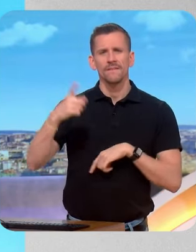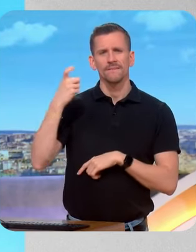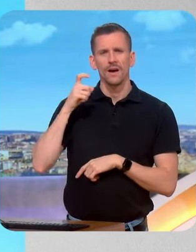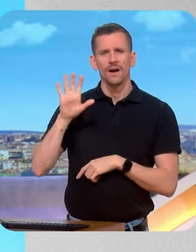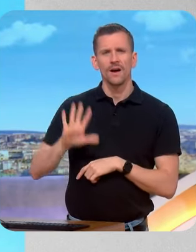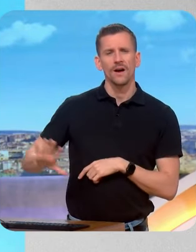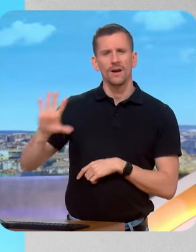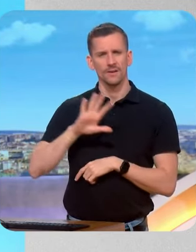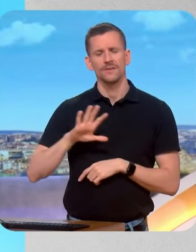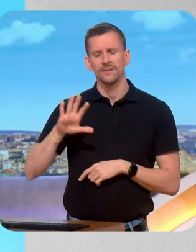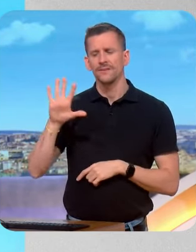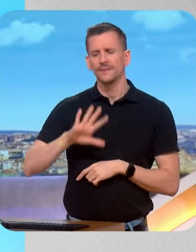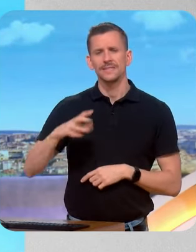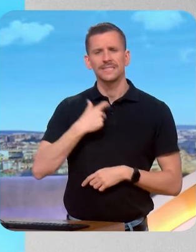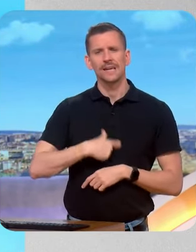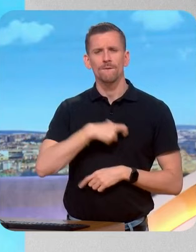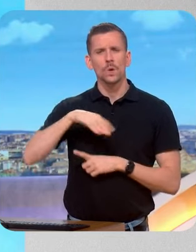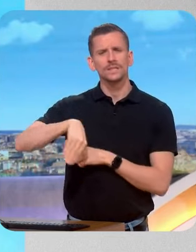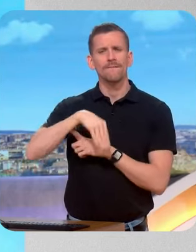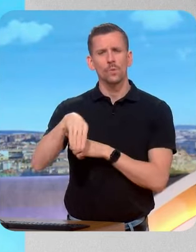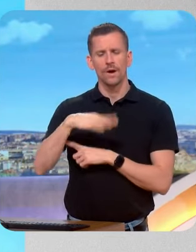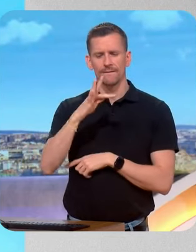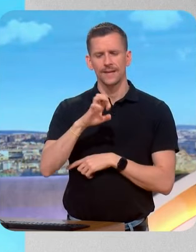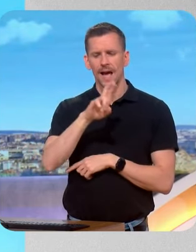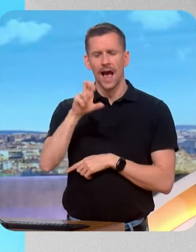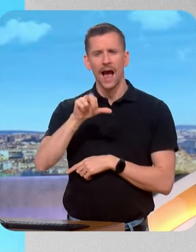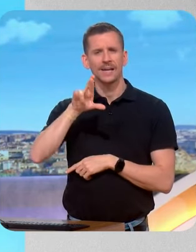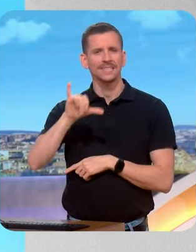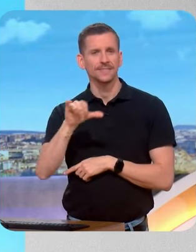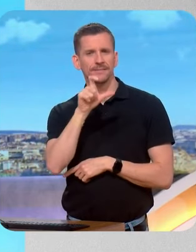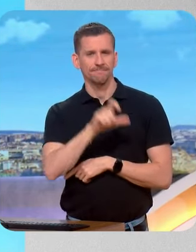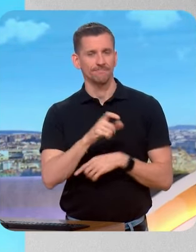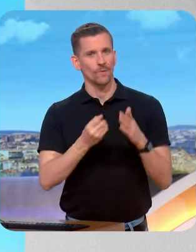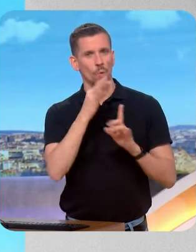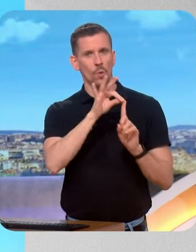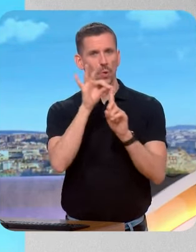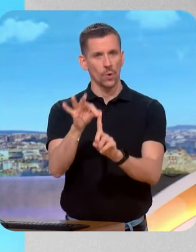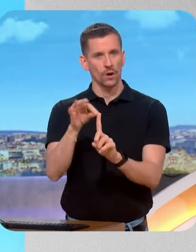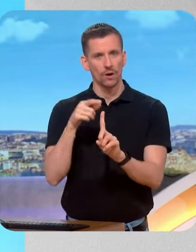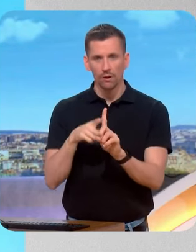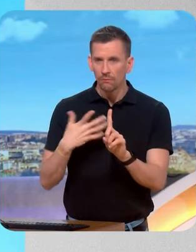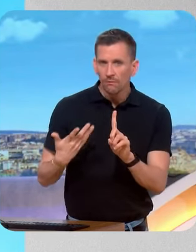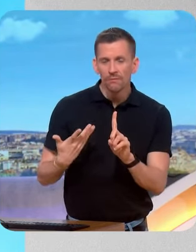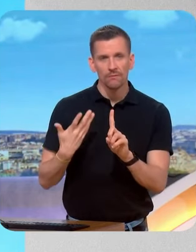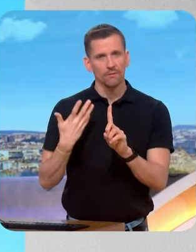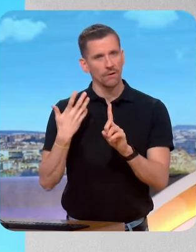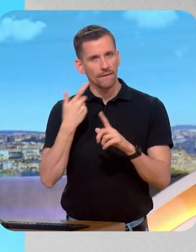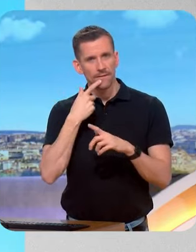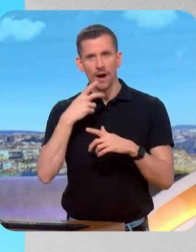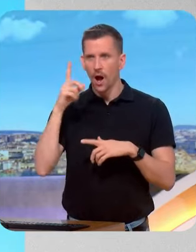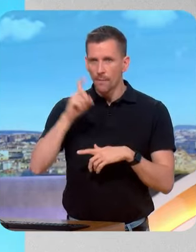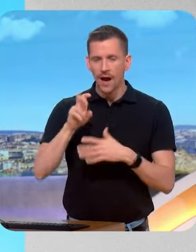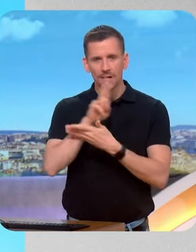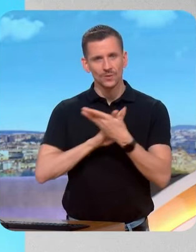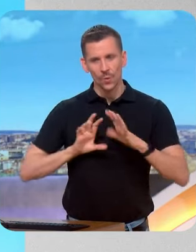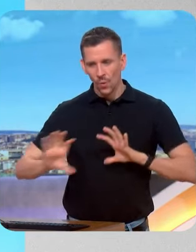je suis très heureux de voir que, dans les longues traditions de représentation des régions, ça y est, désormais, il